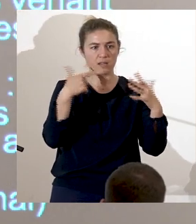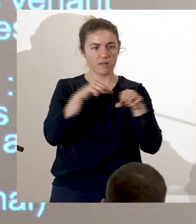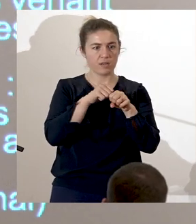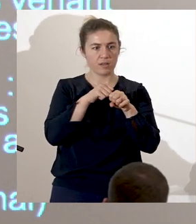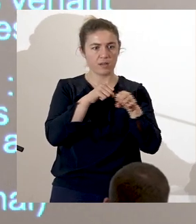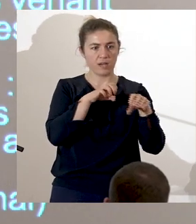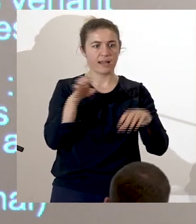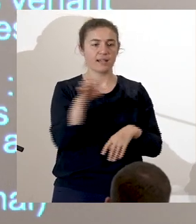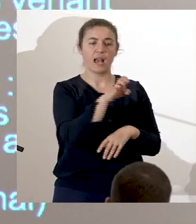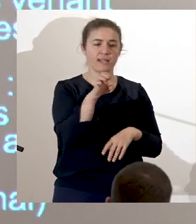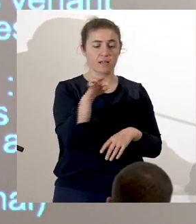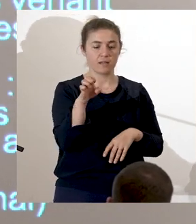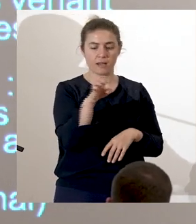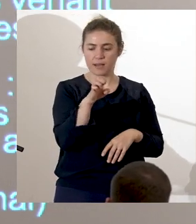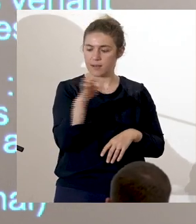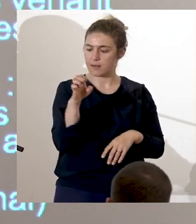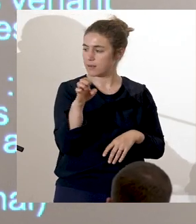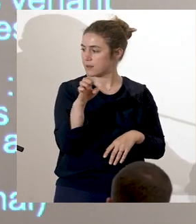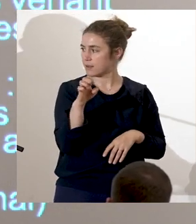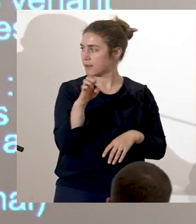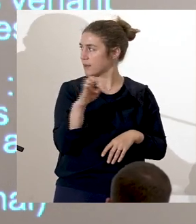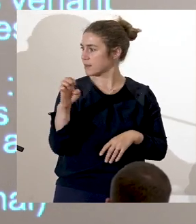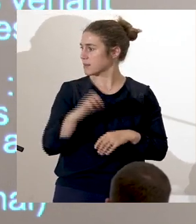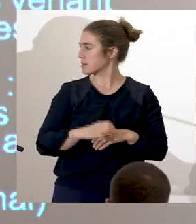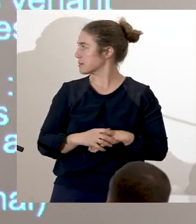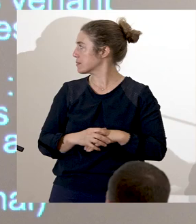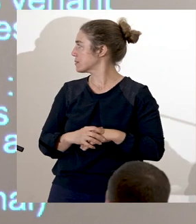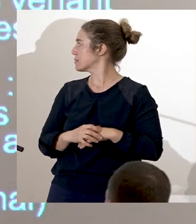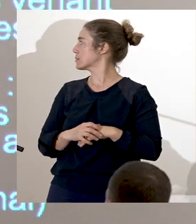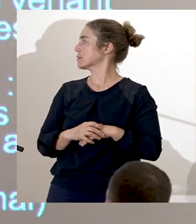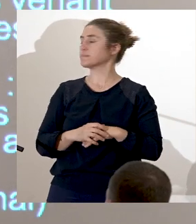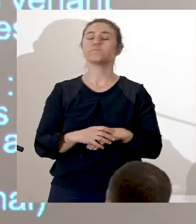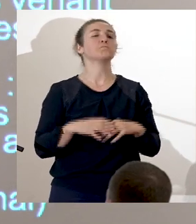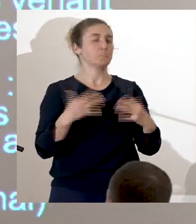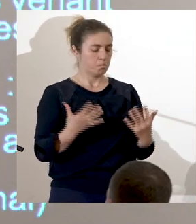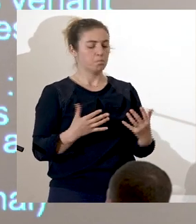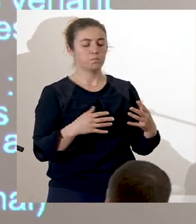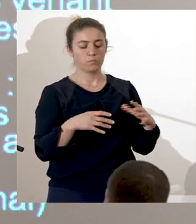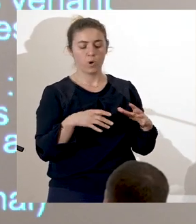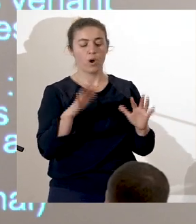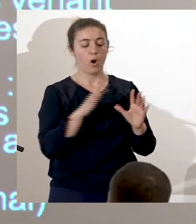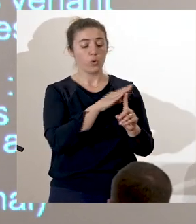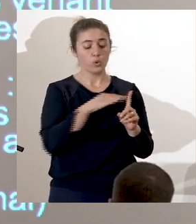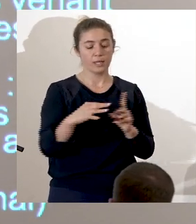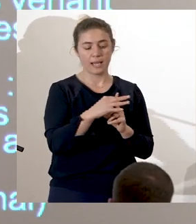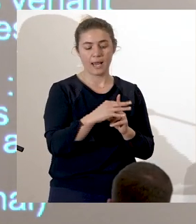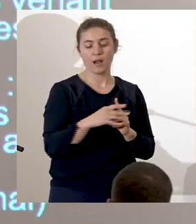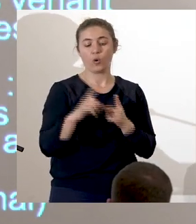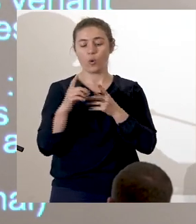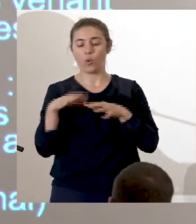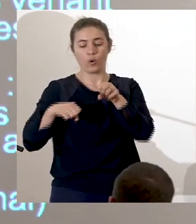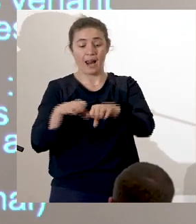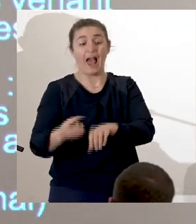En somme, les questions liées à l'altérité et à la différenciation intercatégorielle dans les sociétés précoloniales,